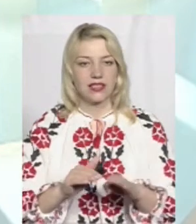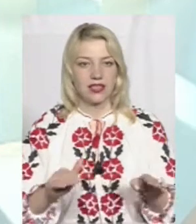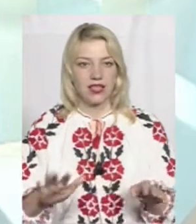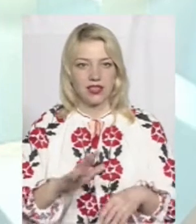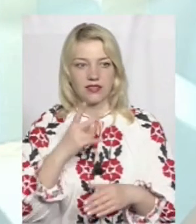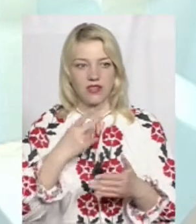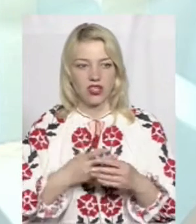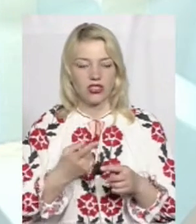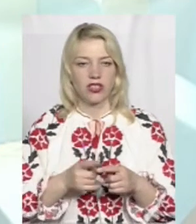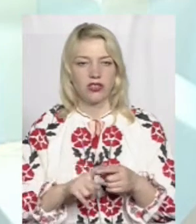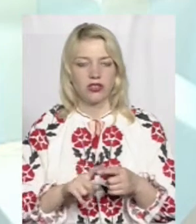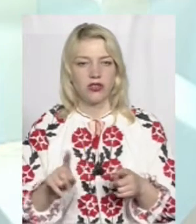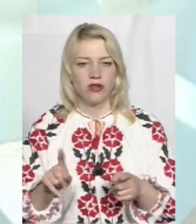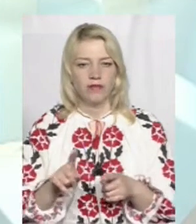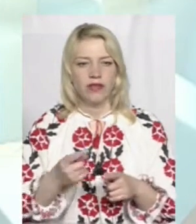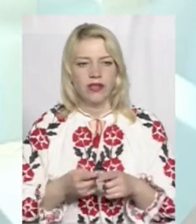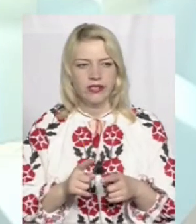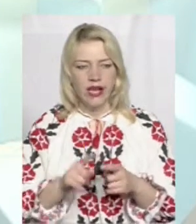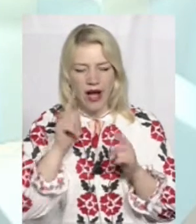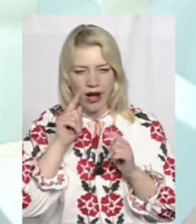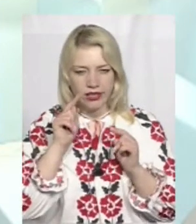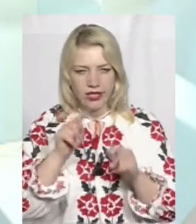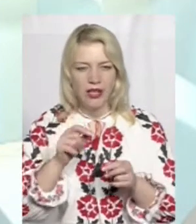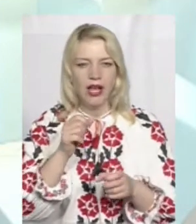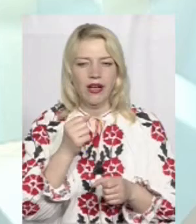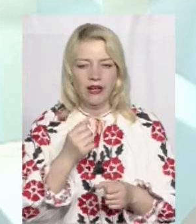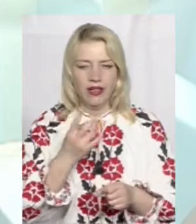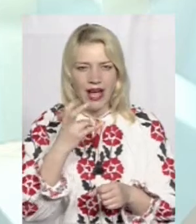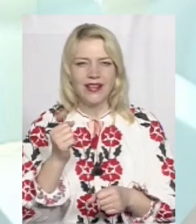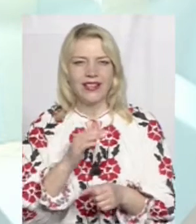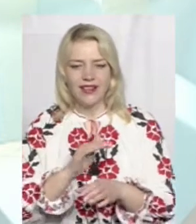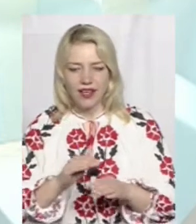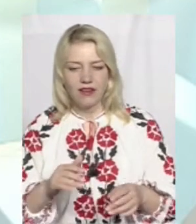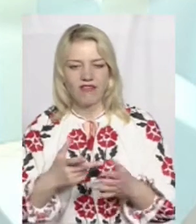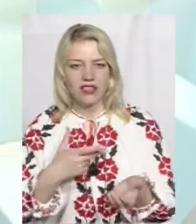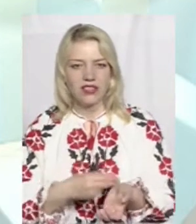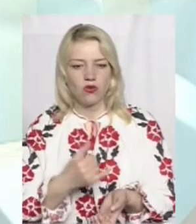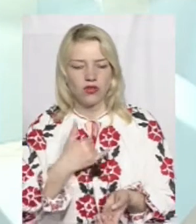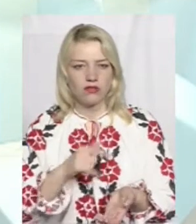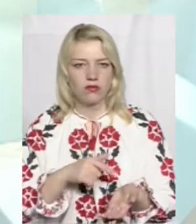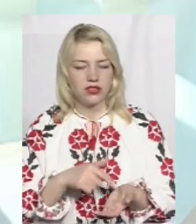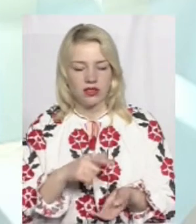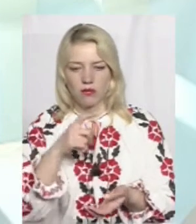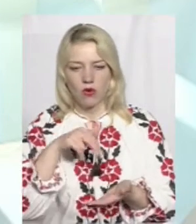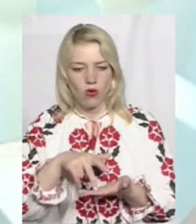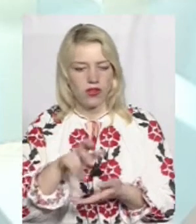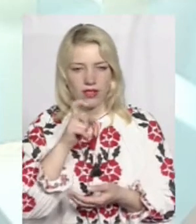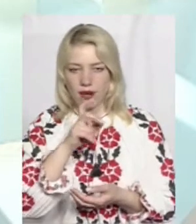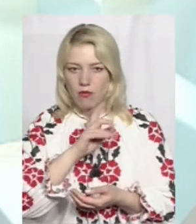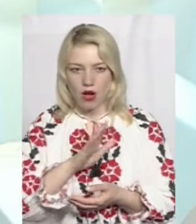незважаючи на те, що все-таки акцент іде на дітей, але вакцинація в нас в місті, вона в принципі проходила непогано.